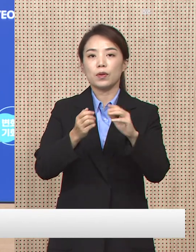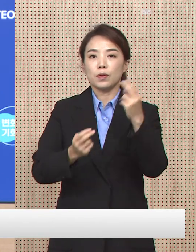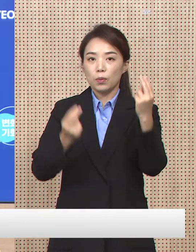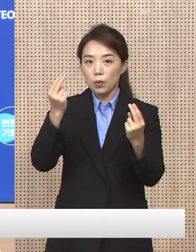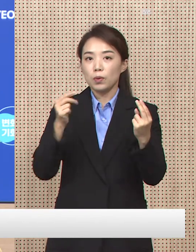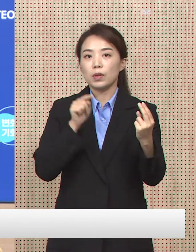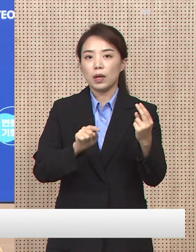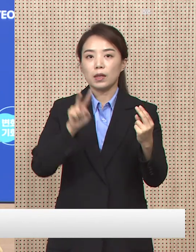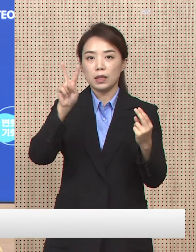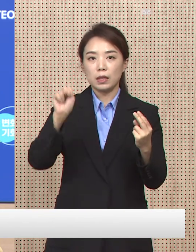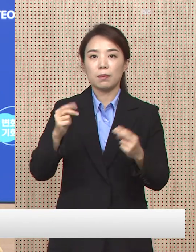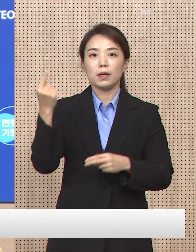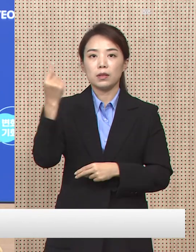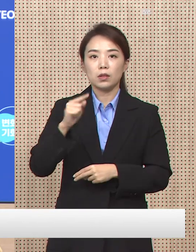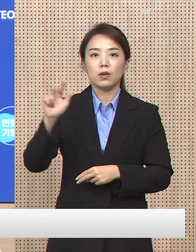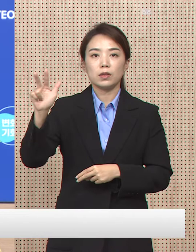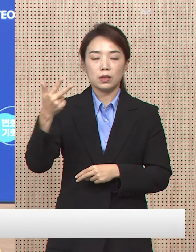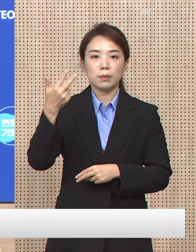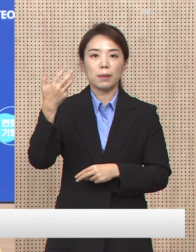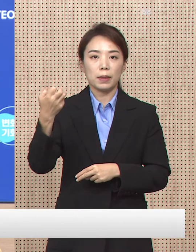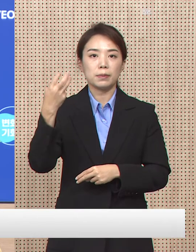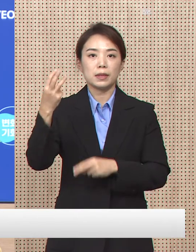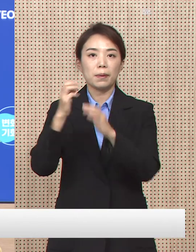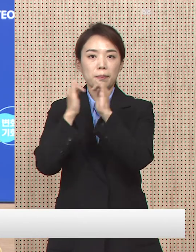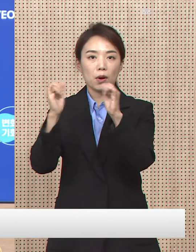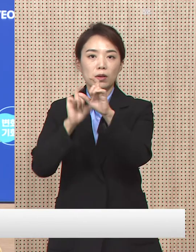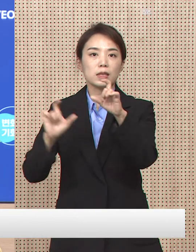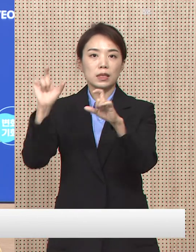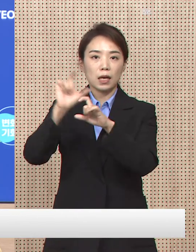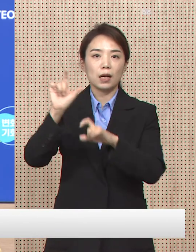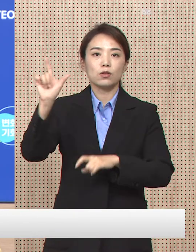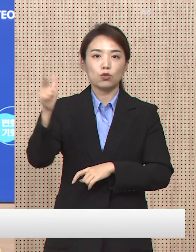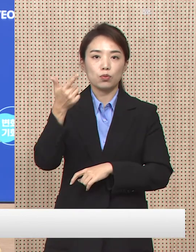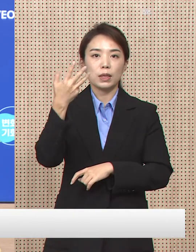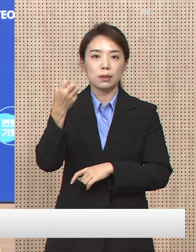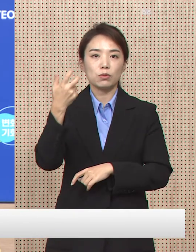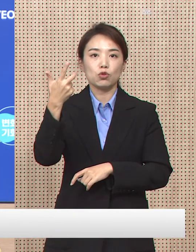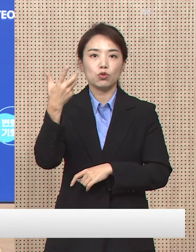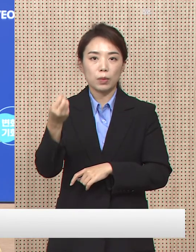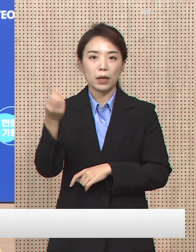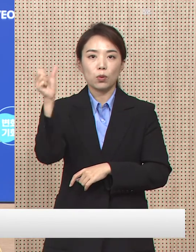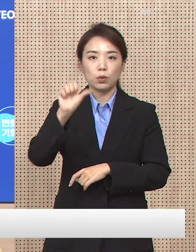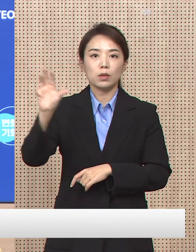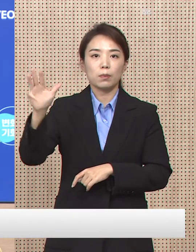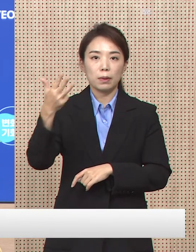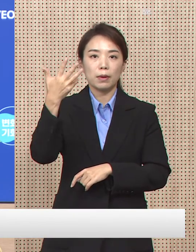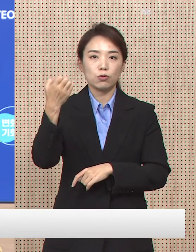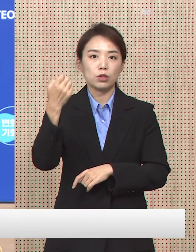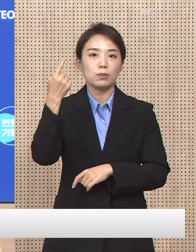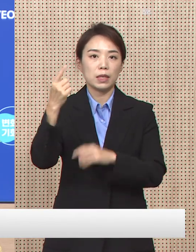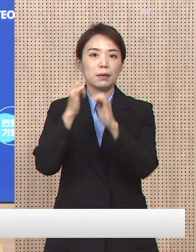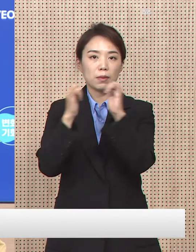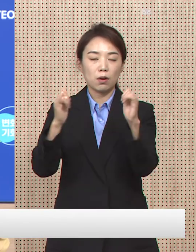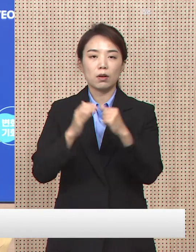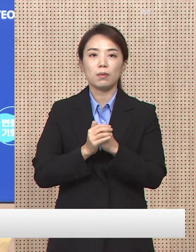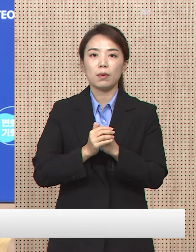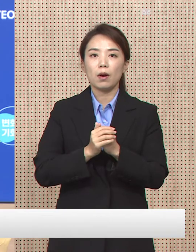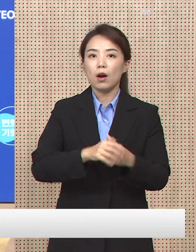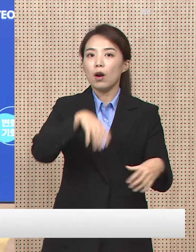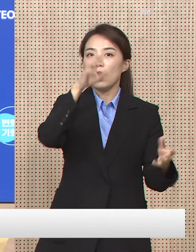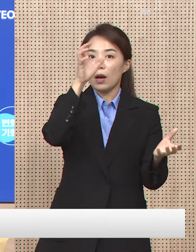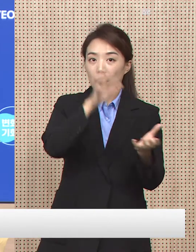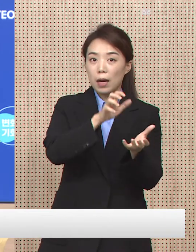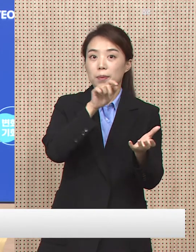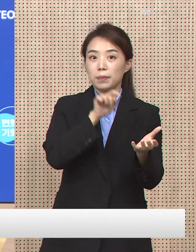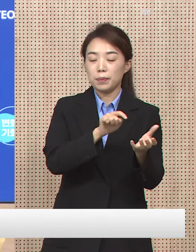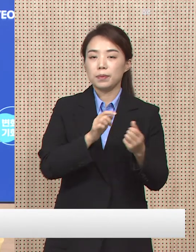2만 6,783명 증가한 6,36만 5,891명이며 전체 도민의